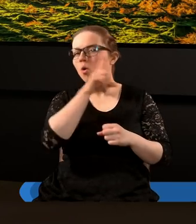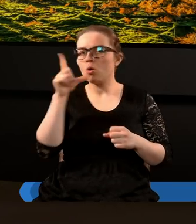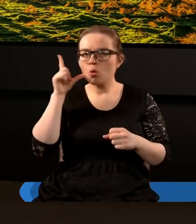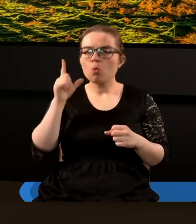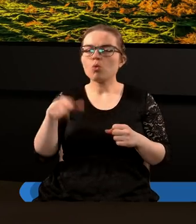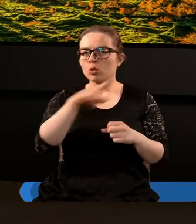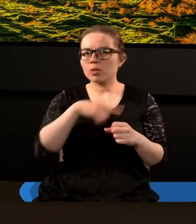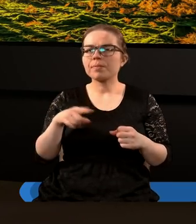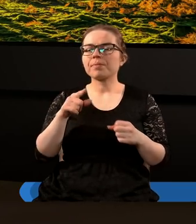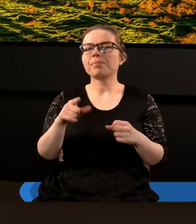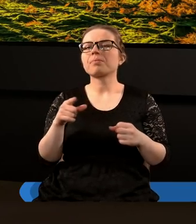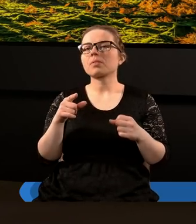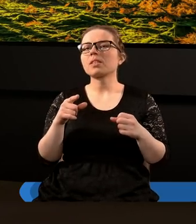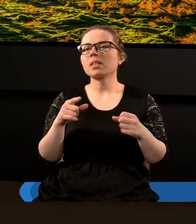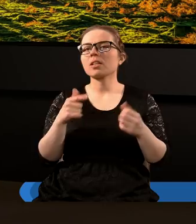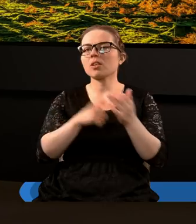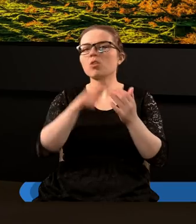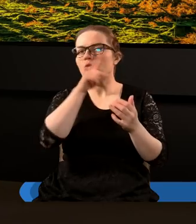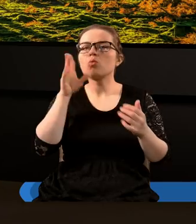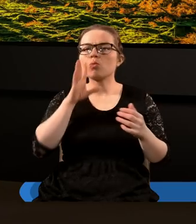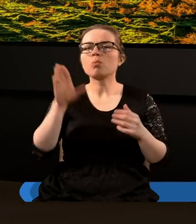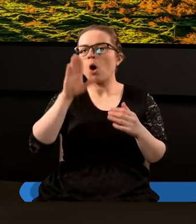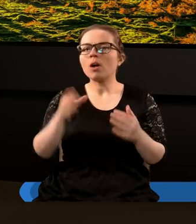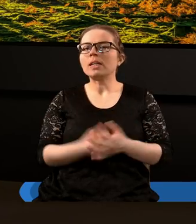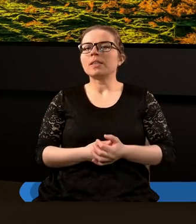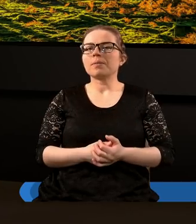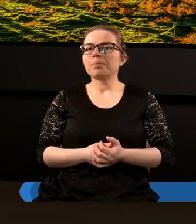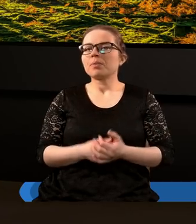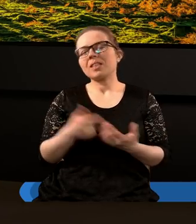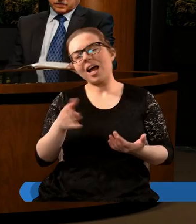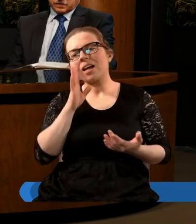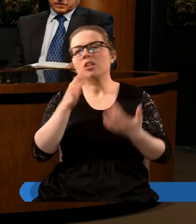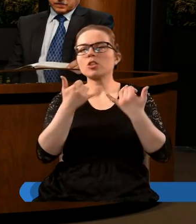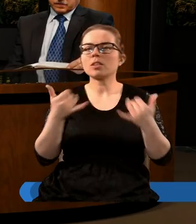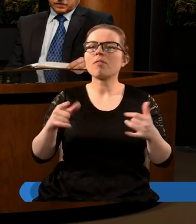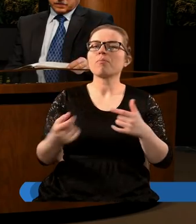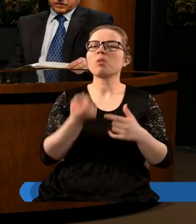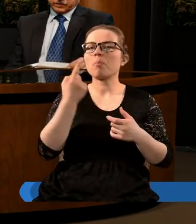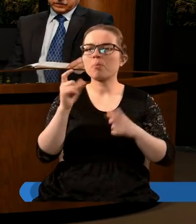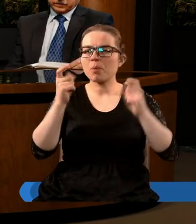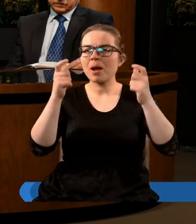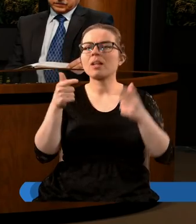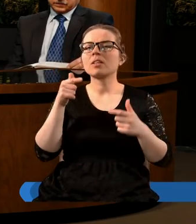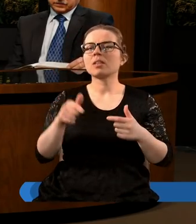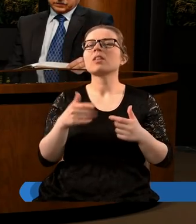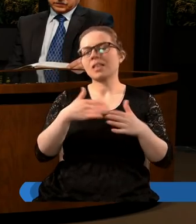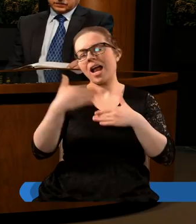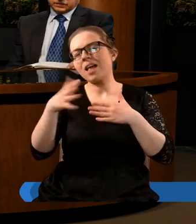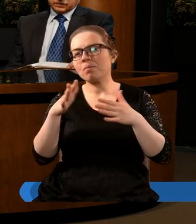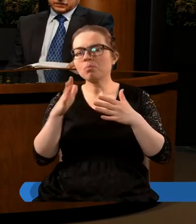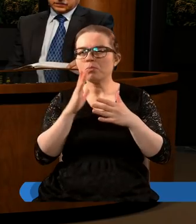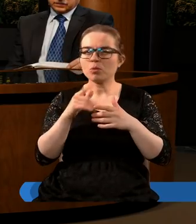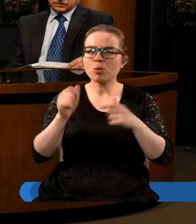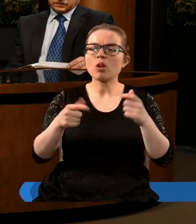ludu, tak? Czyli ta kobieta reprezentuje lud Boży. Ale taki też, w tym przypadku, który dalece pobłądził.